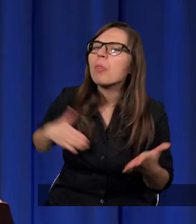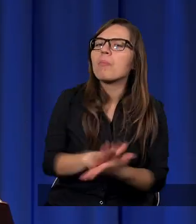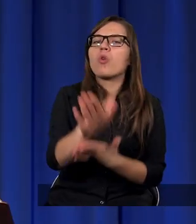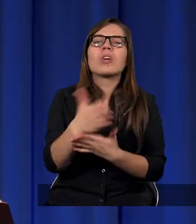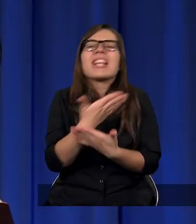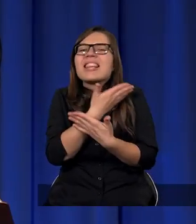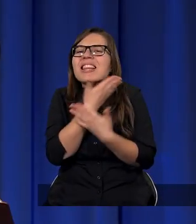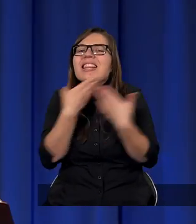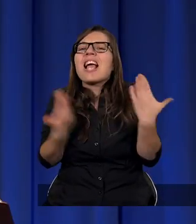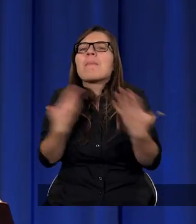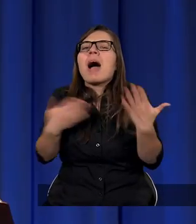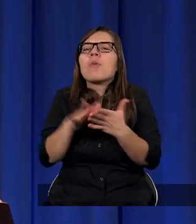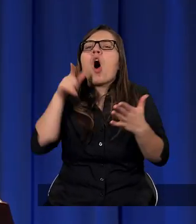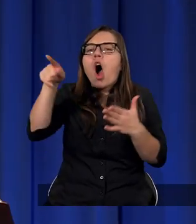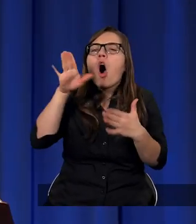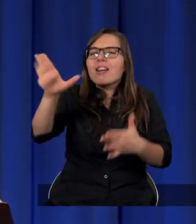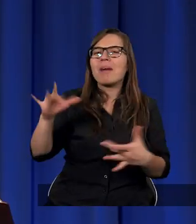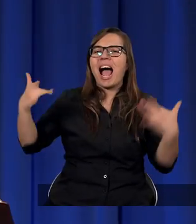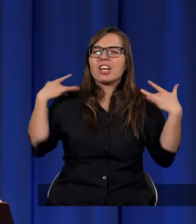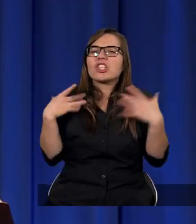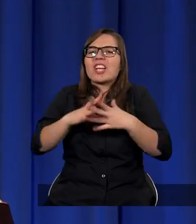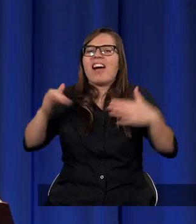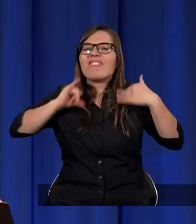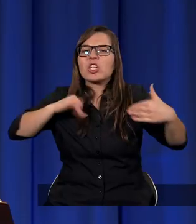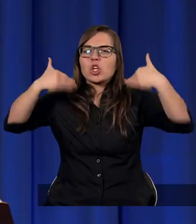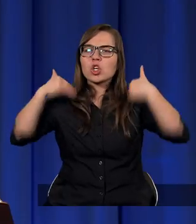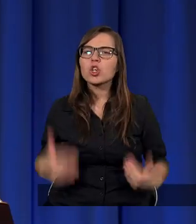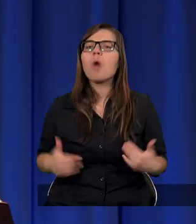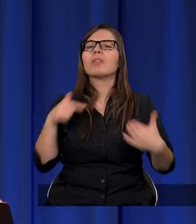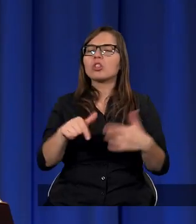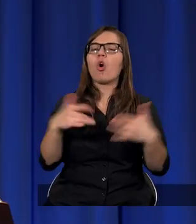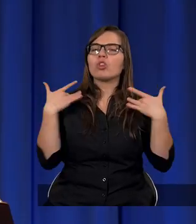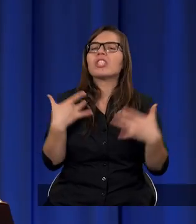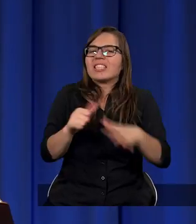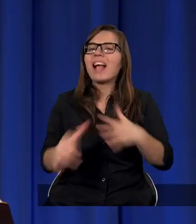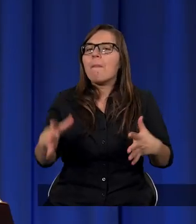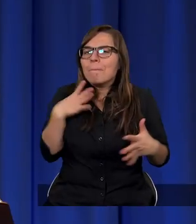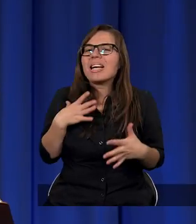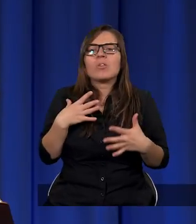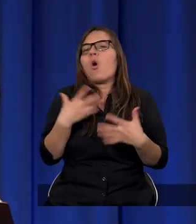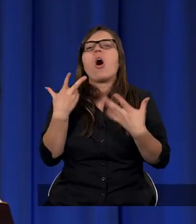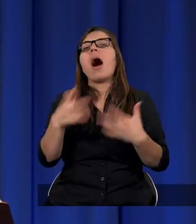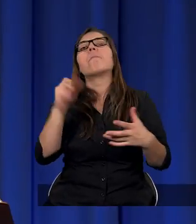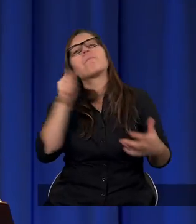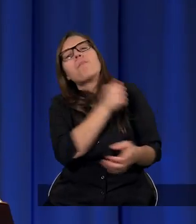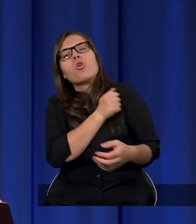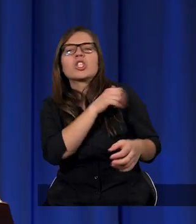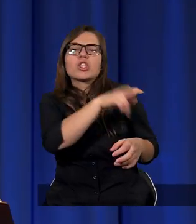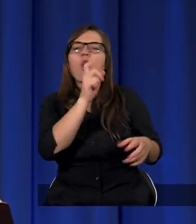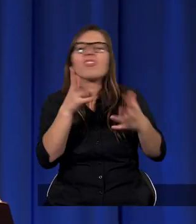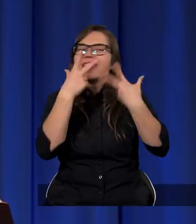ma początku, po prostu On ma życie w sobie. To życie znikąd nie zostało wzięte, nie zostało znikąd zapożyczone.